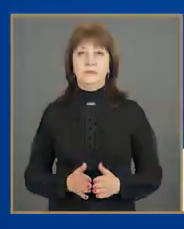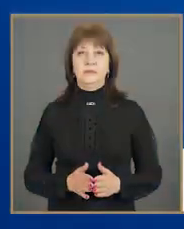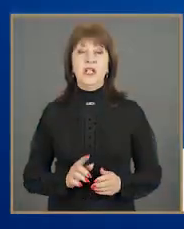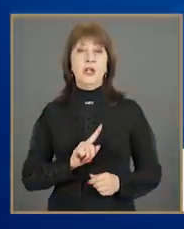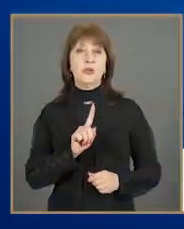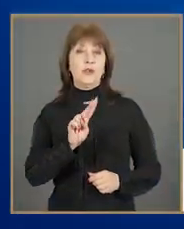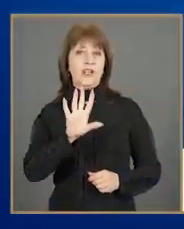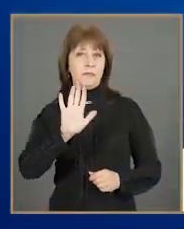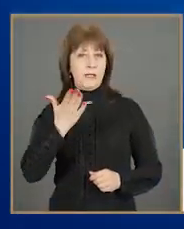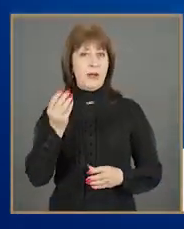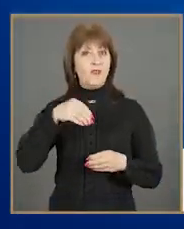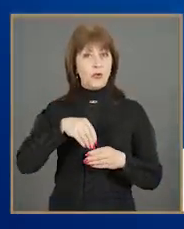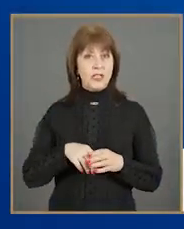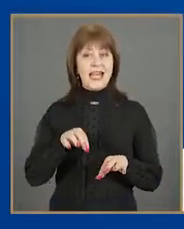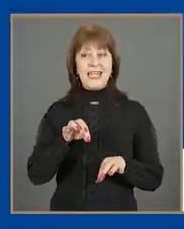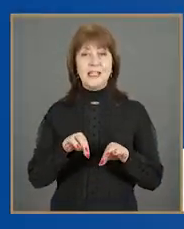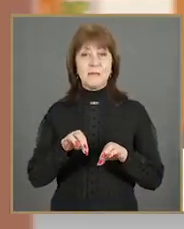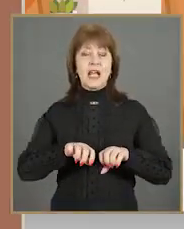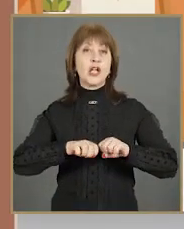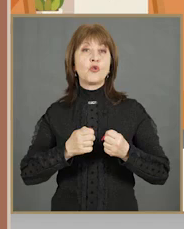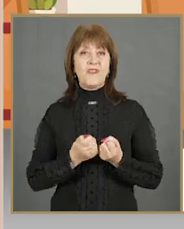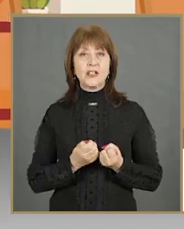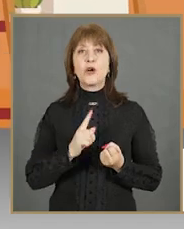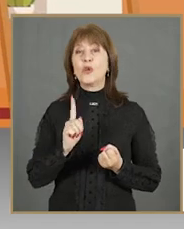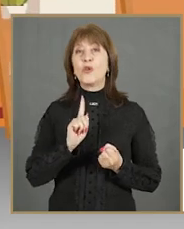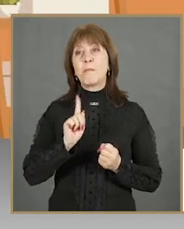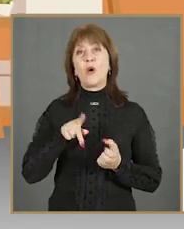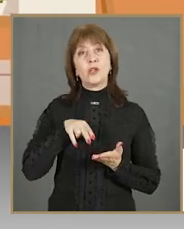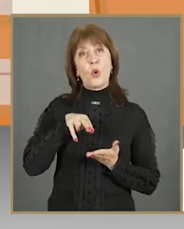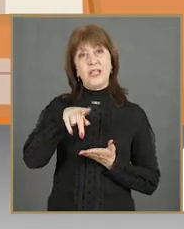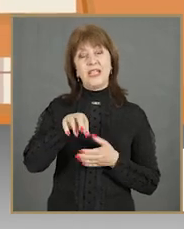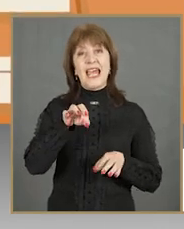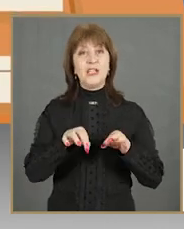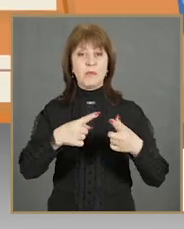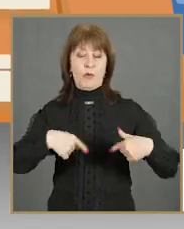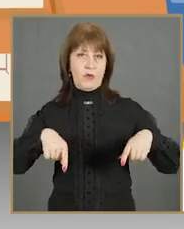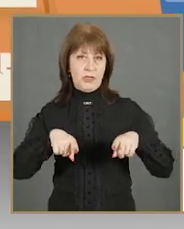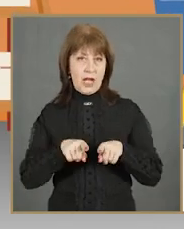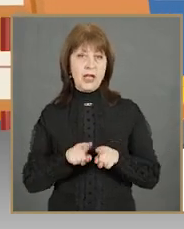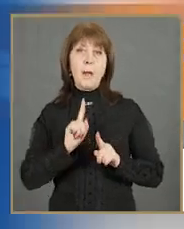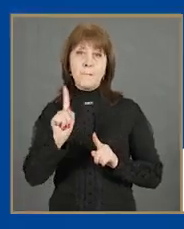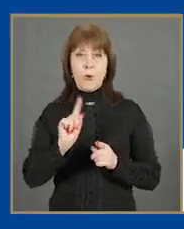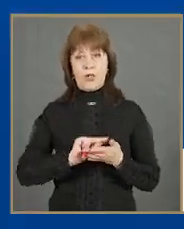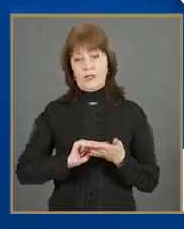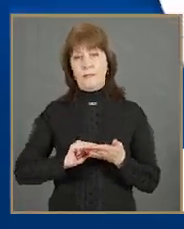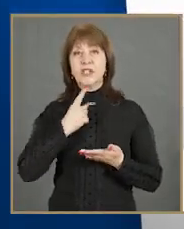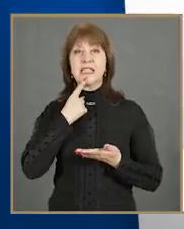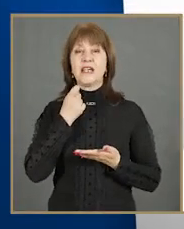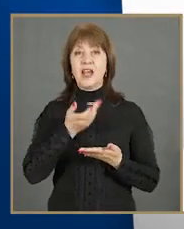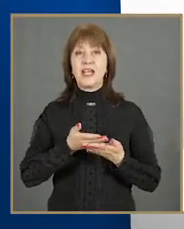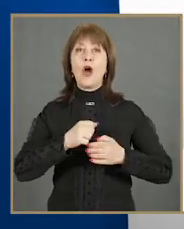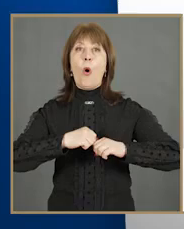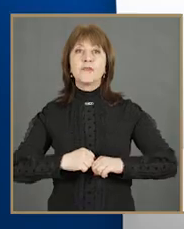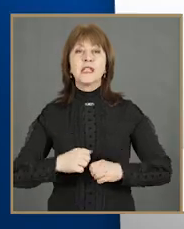До 25 май включително избирателите с трайни увреждания, които не им позволяват да гласуват в изборно помещение, могат да